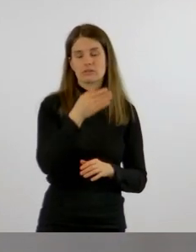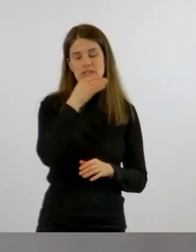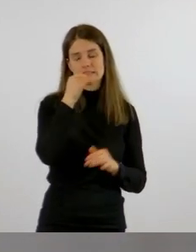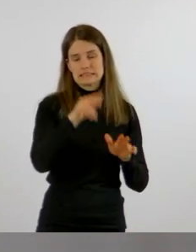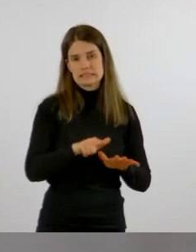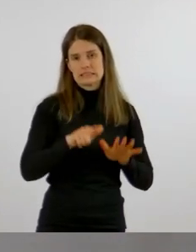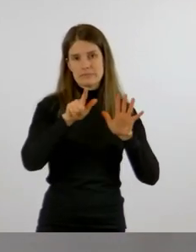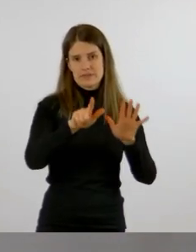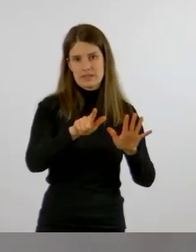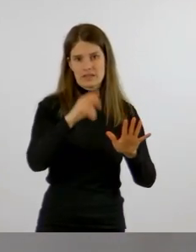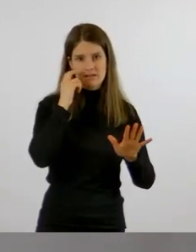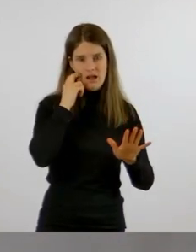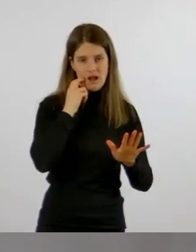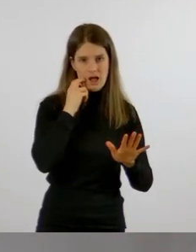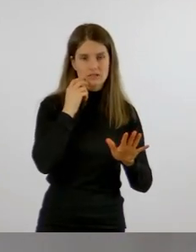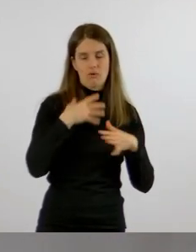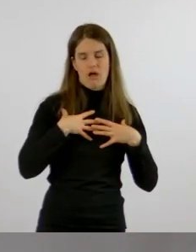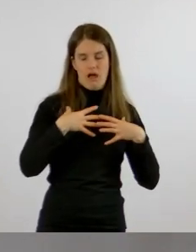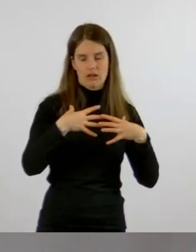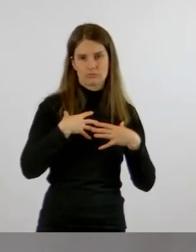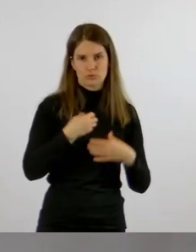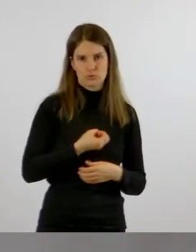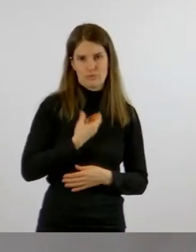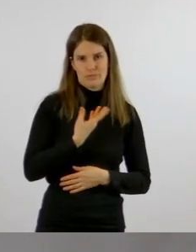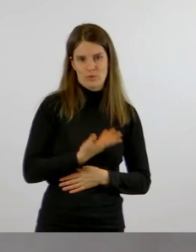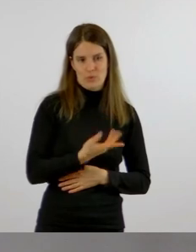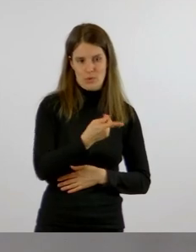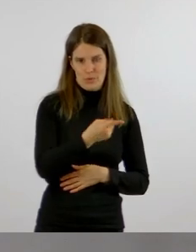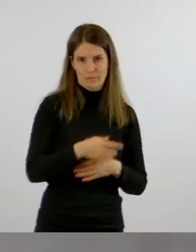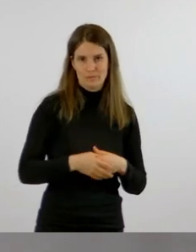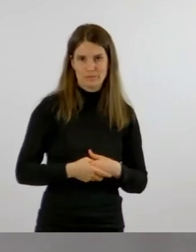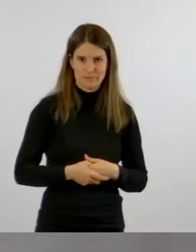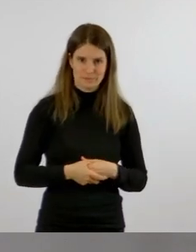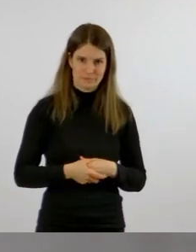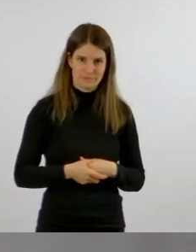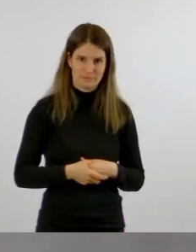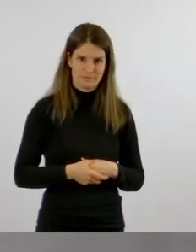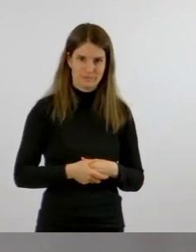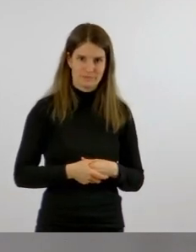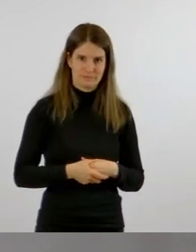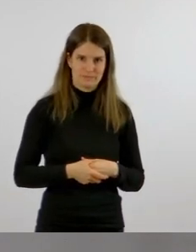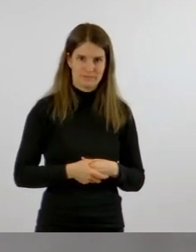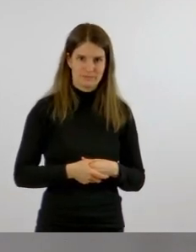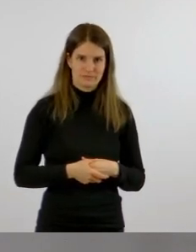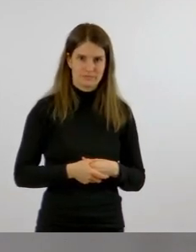mit Atemsymptomatik sich der stationären Behandlung unterziehen muss.